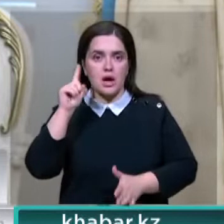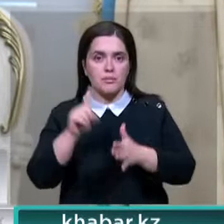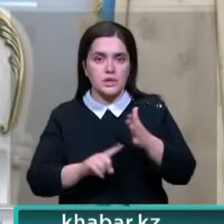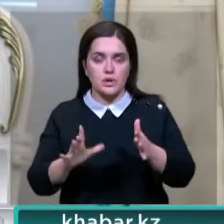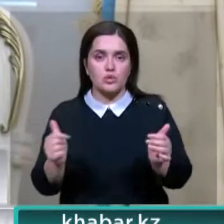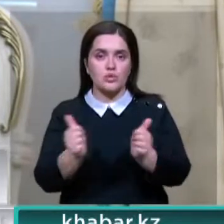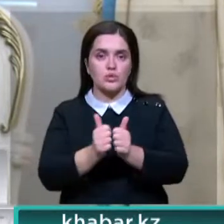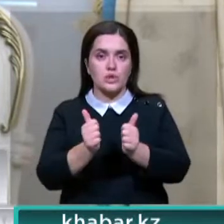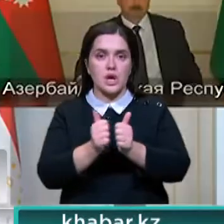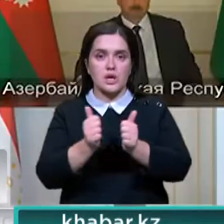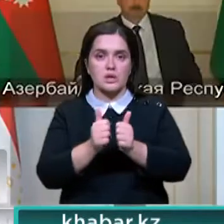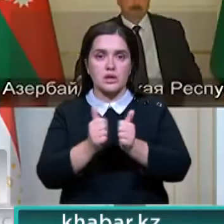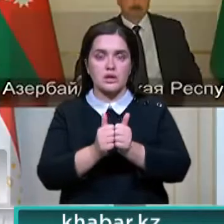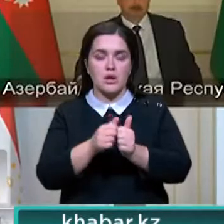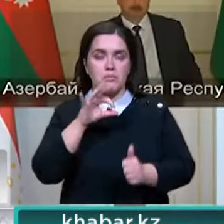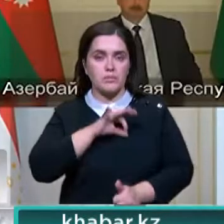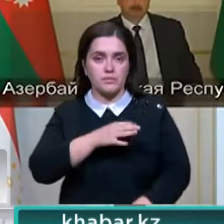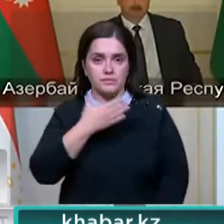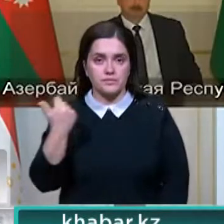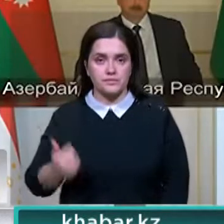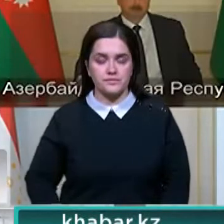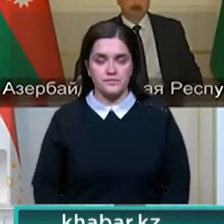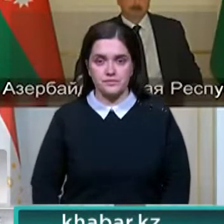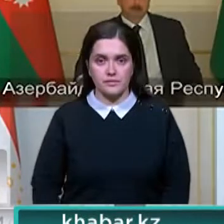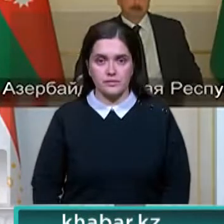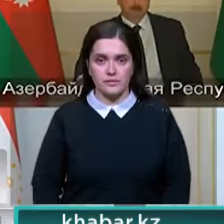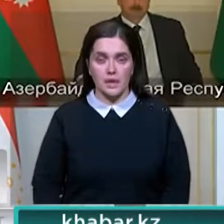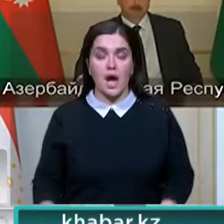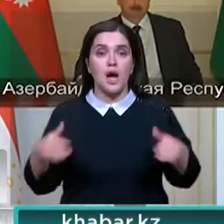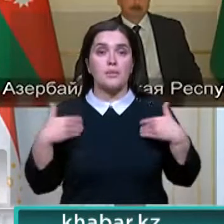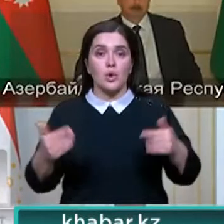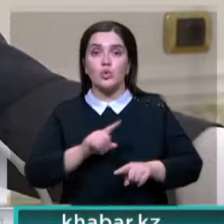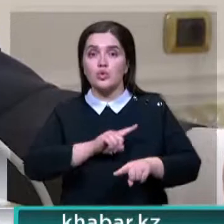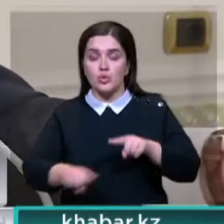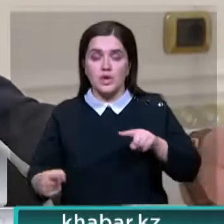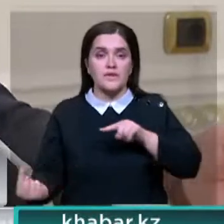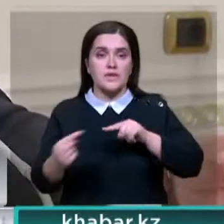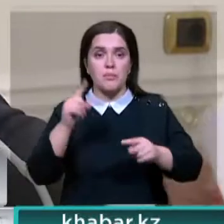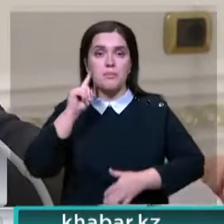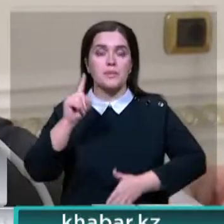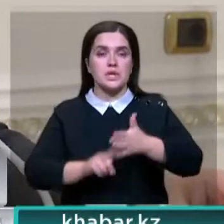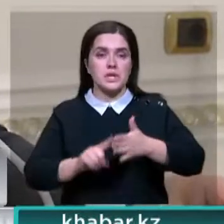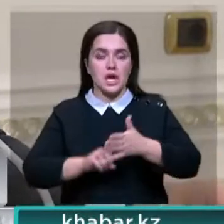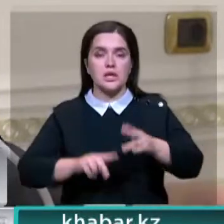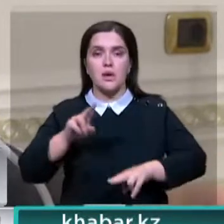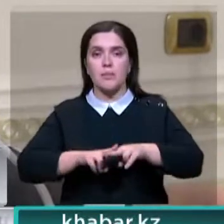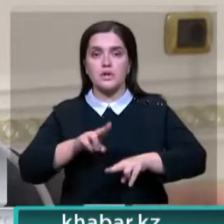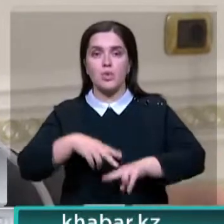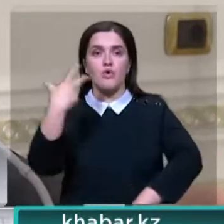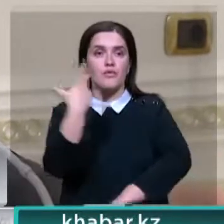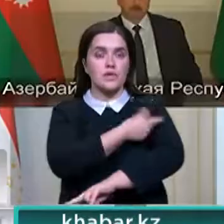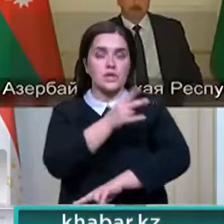у соседей, не идет на пользу. Предлагаю также ускорить взаимное признание паспортов вакцинации на